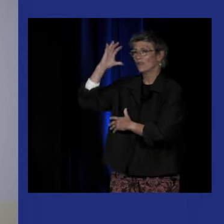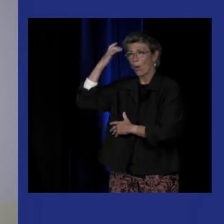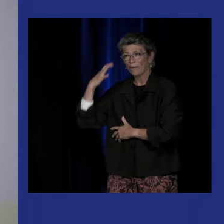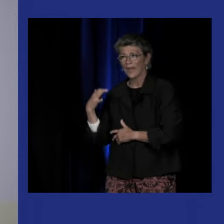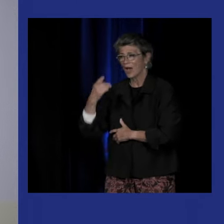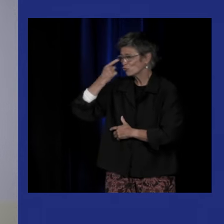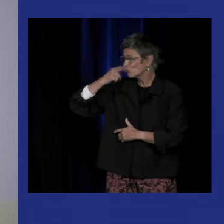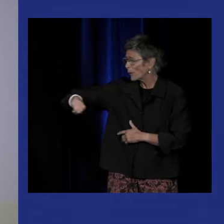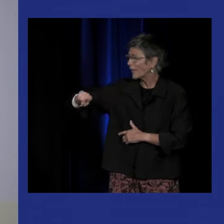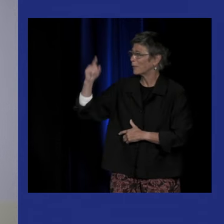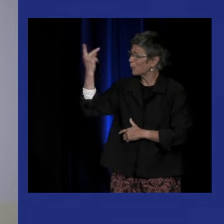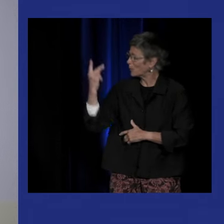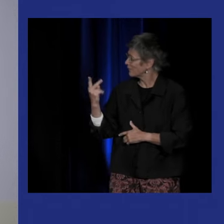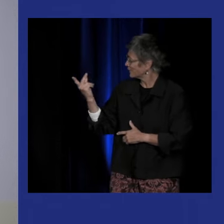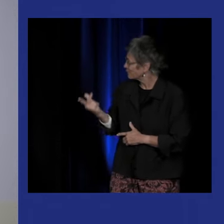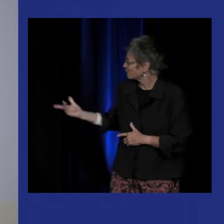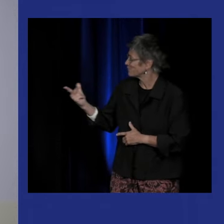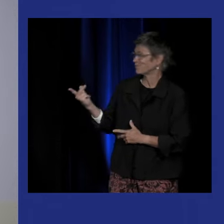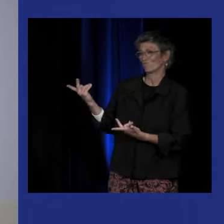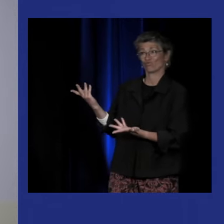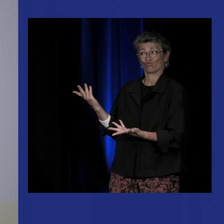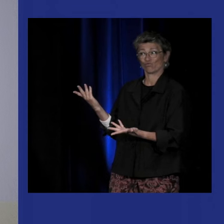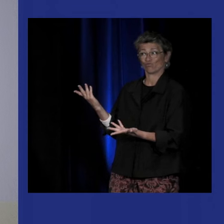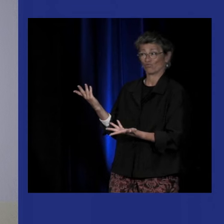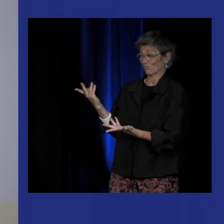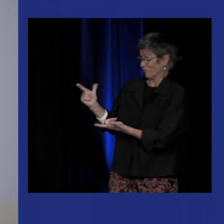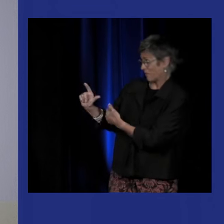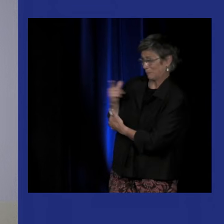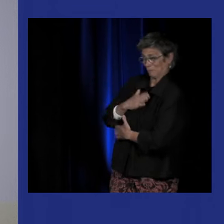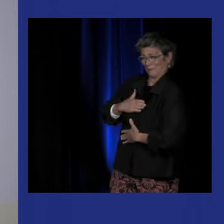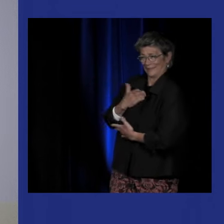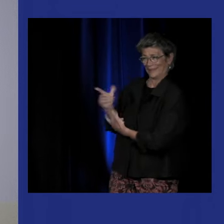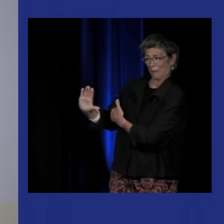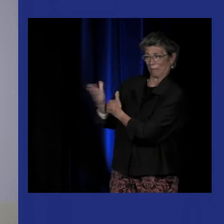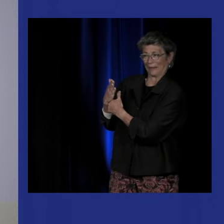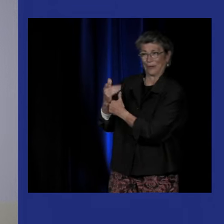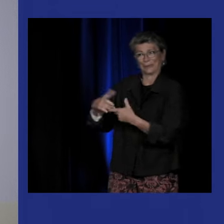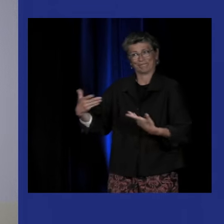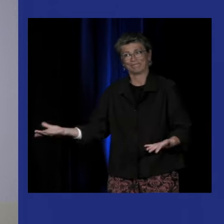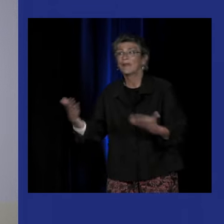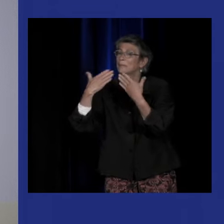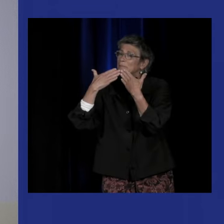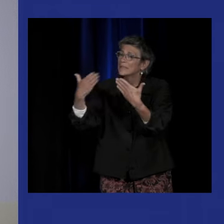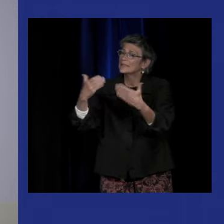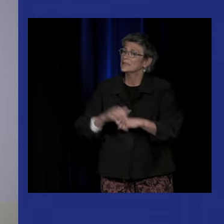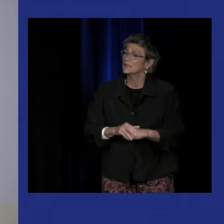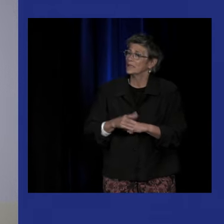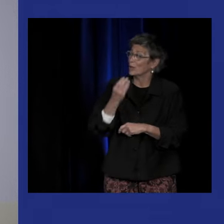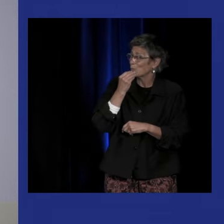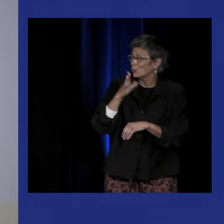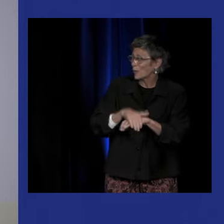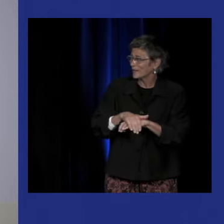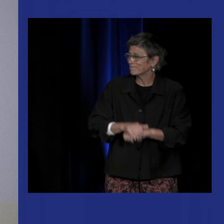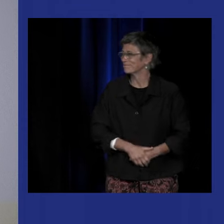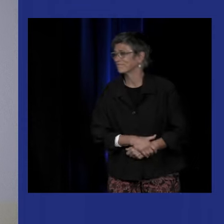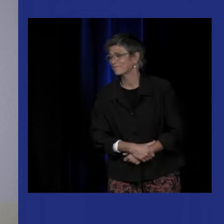Juliette et Olivier le plaisir de nous présenter la séance. Je vous remercie et je vous souhaite à tous une bonne